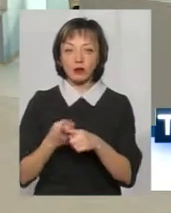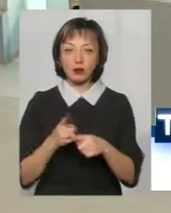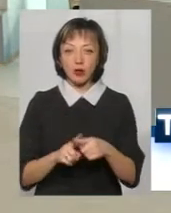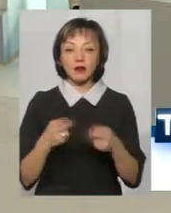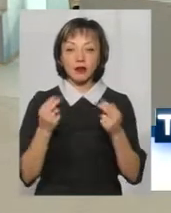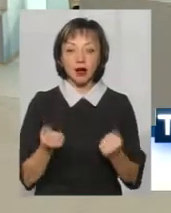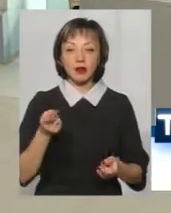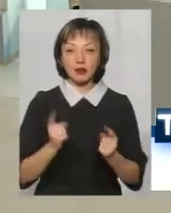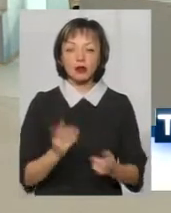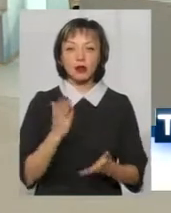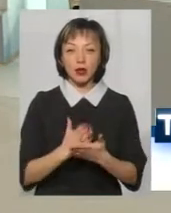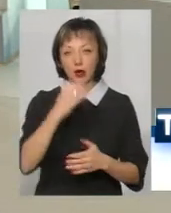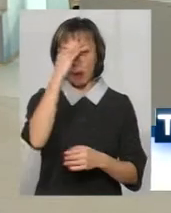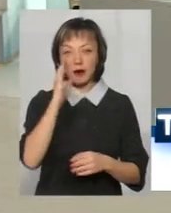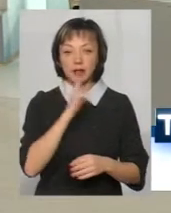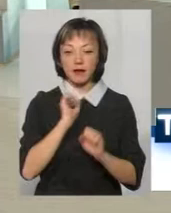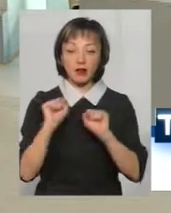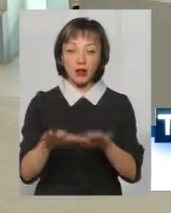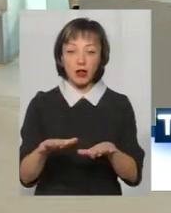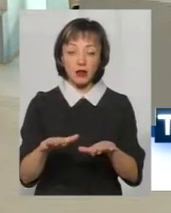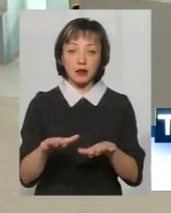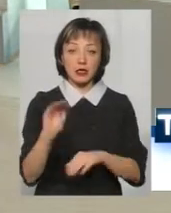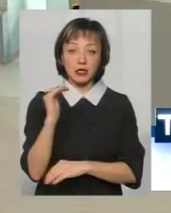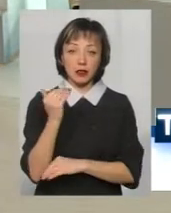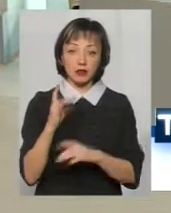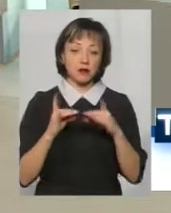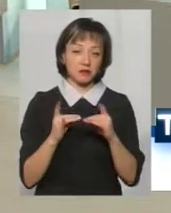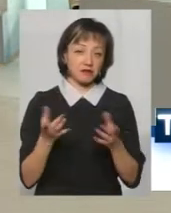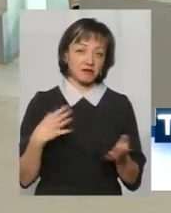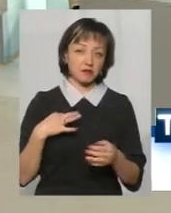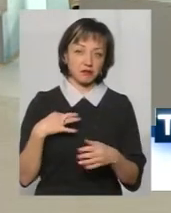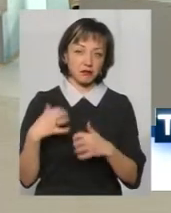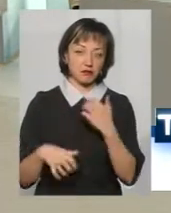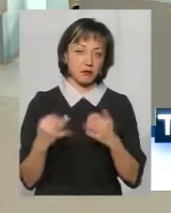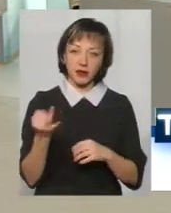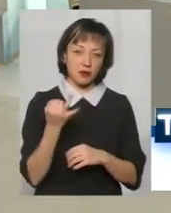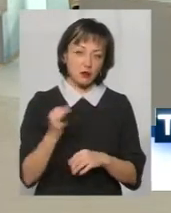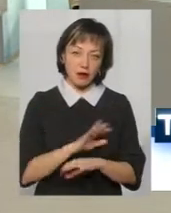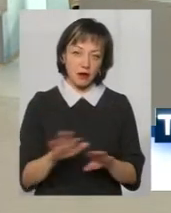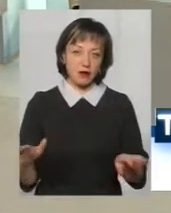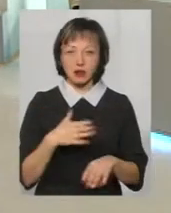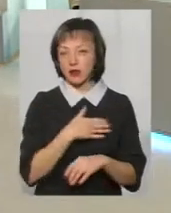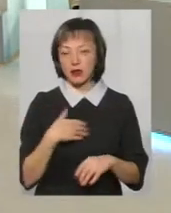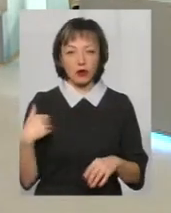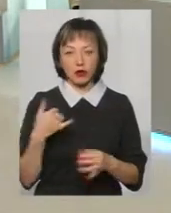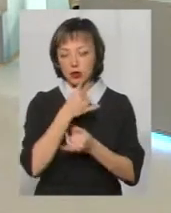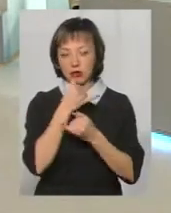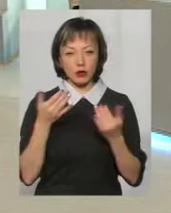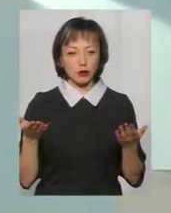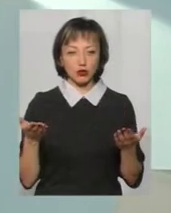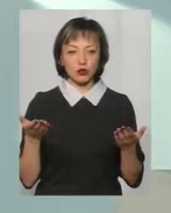що, да, дійсно, є в нас такі батьки, які віддали, не цікавляться, не хотять, не можуть.